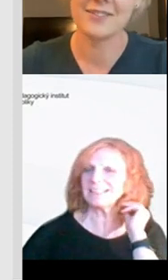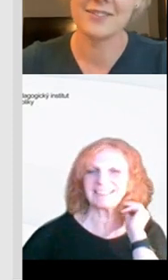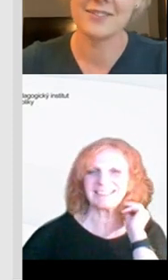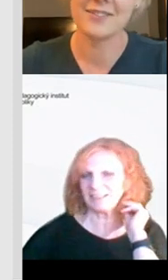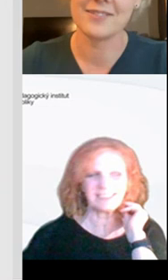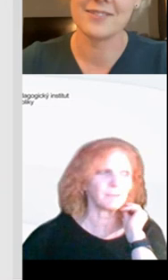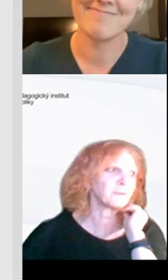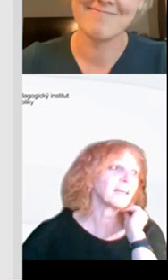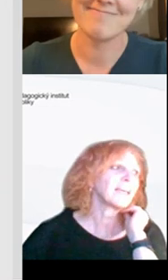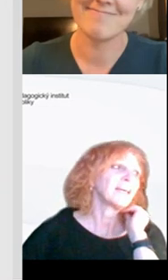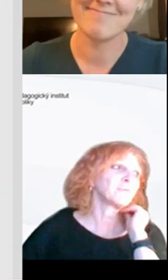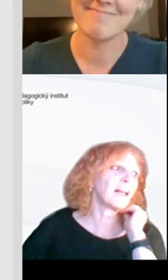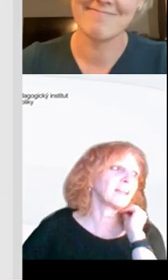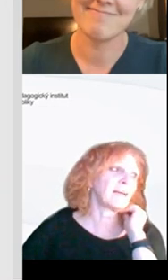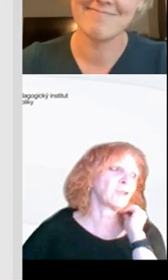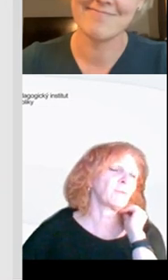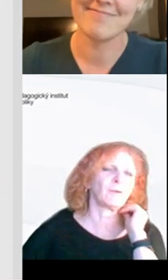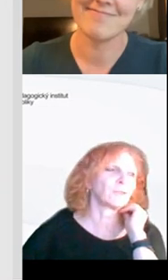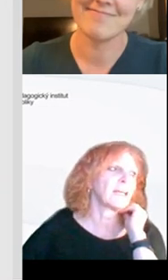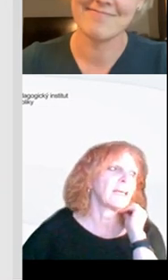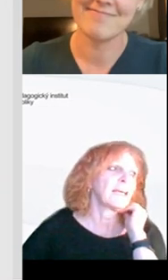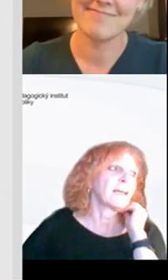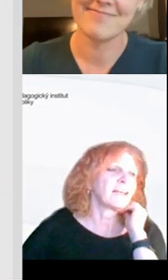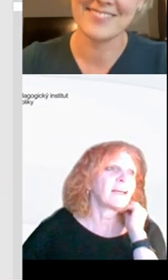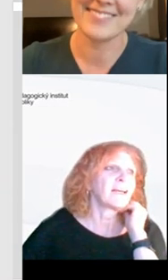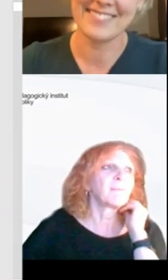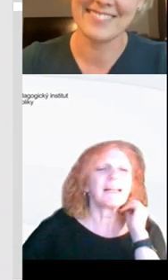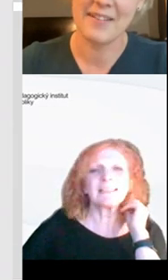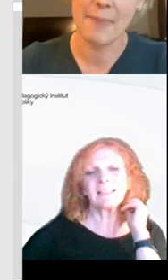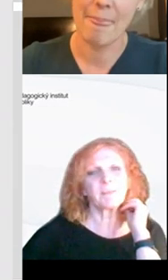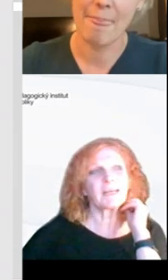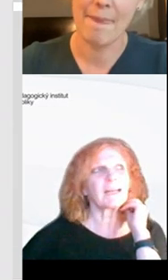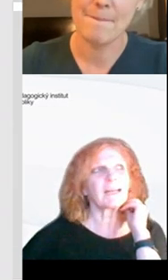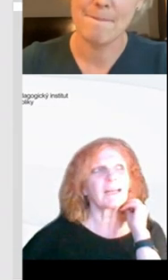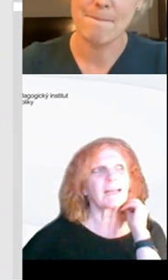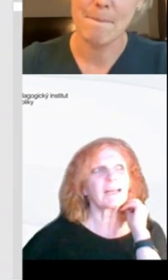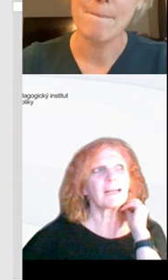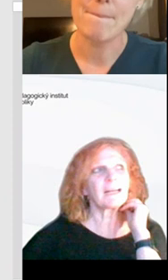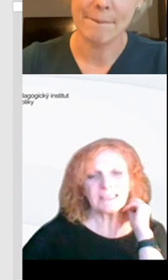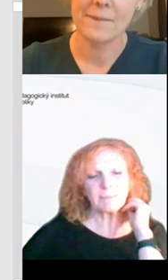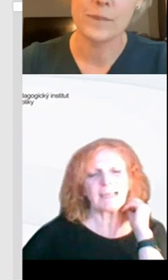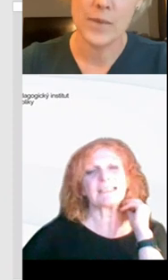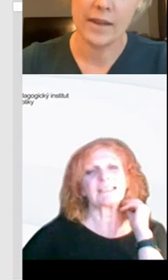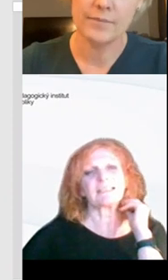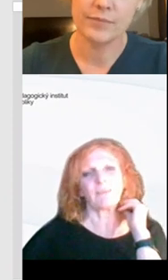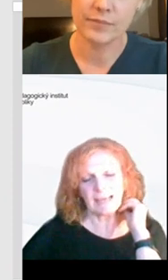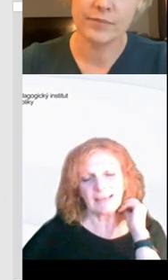dalších pěti, deseti, dvaceti minut, uděláte nám všem radost. Mila tady vybrala pro inspiraci své